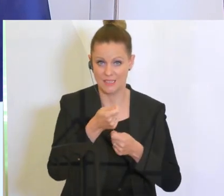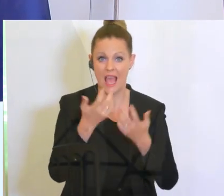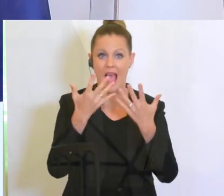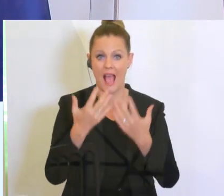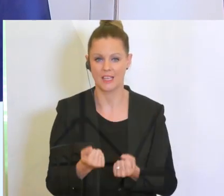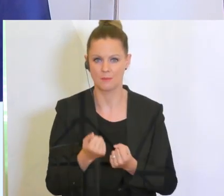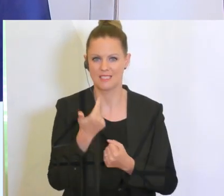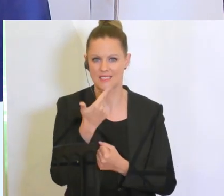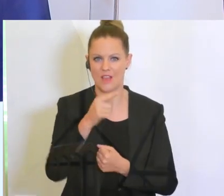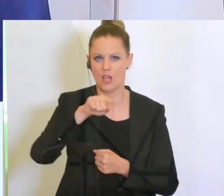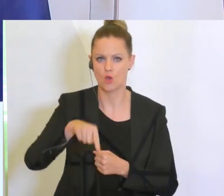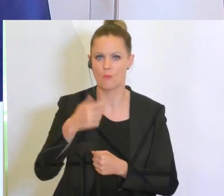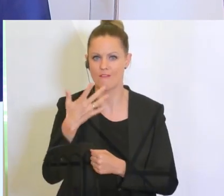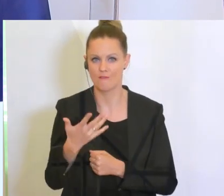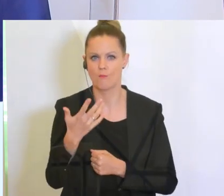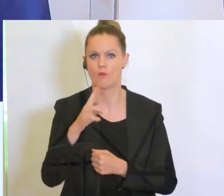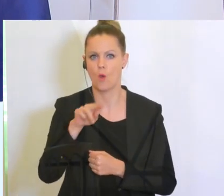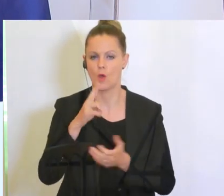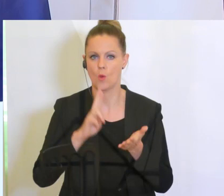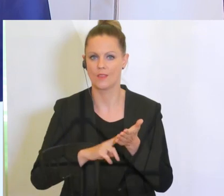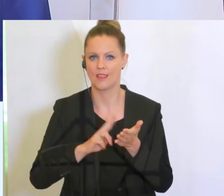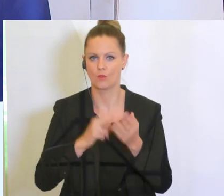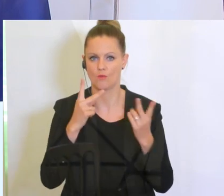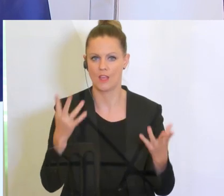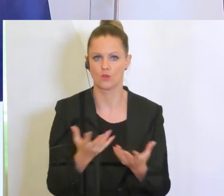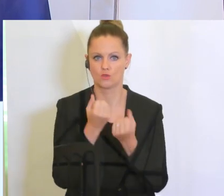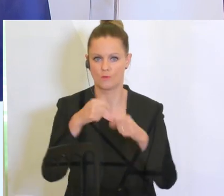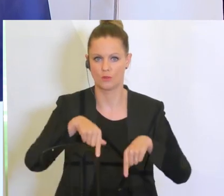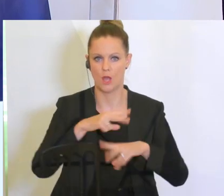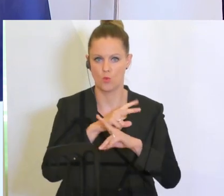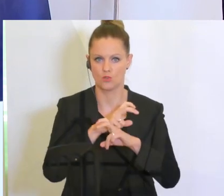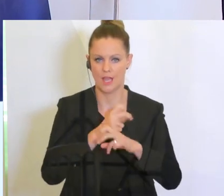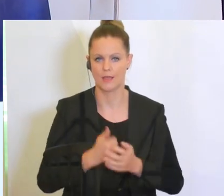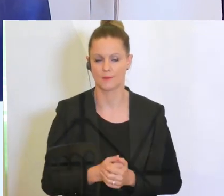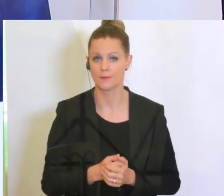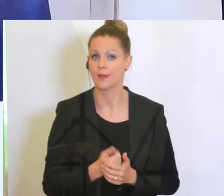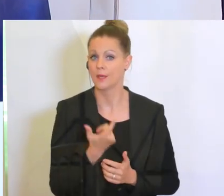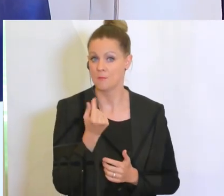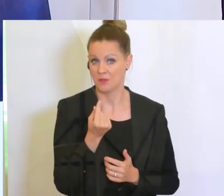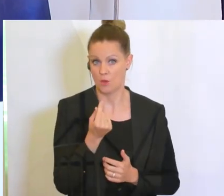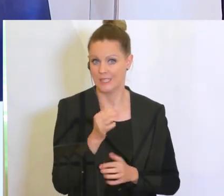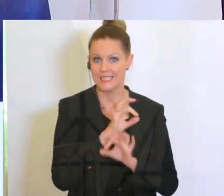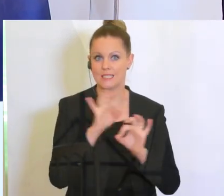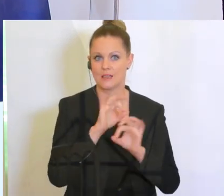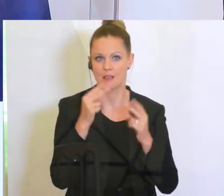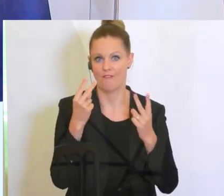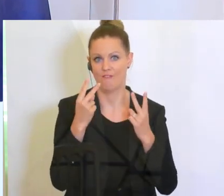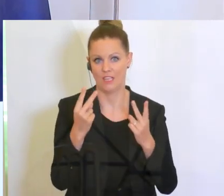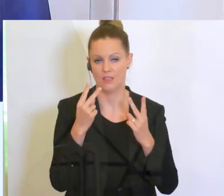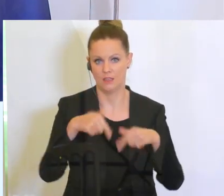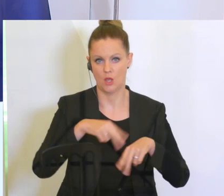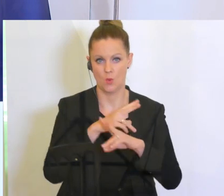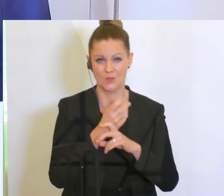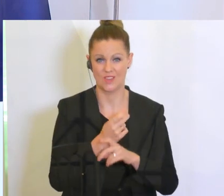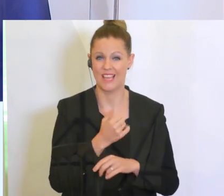das 2,5 Euro Nettowertschöpfung in Österreich. Sie spielt also eine wesentliche Rolle. Und